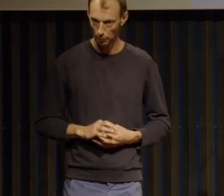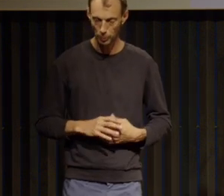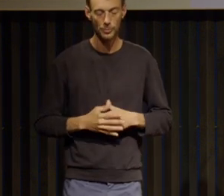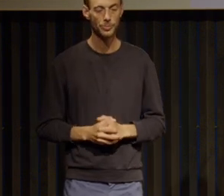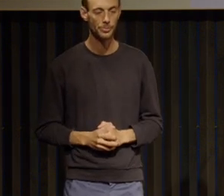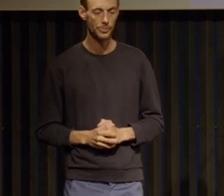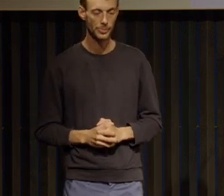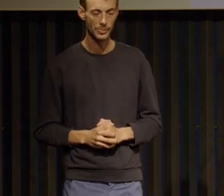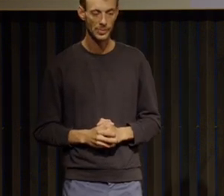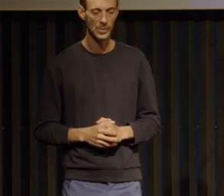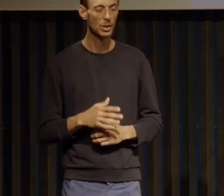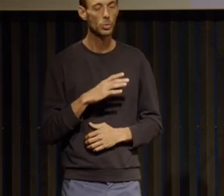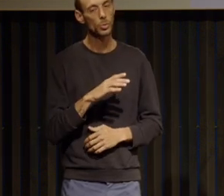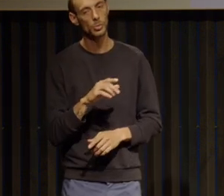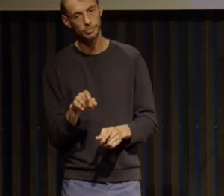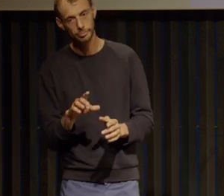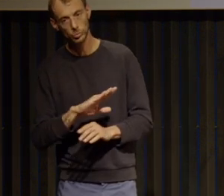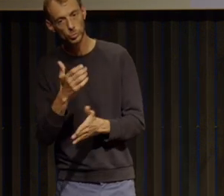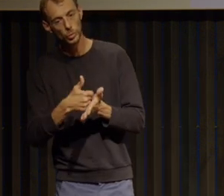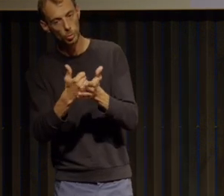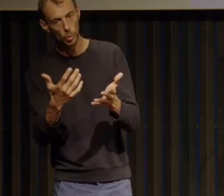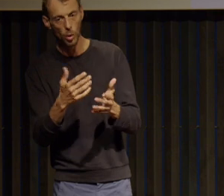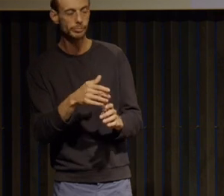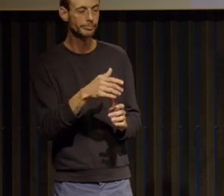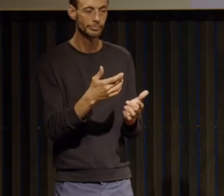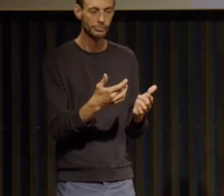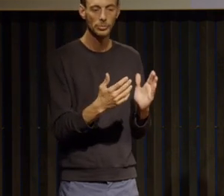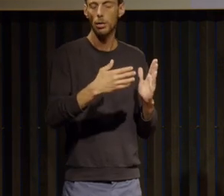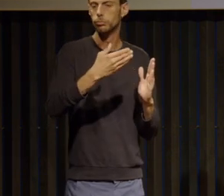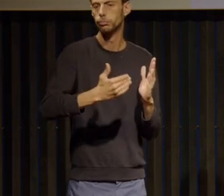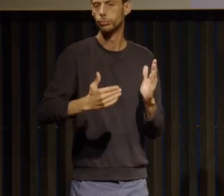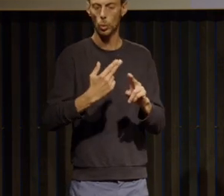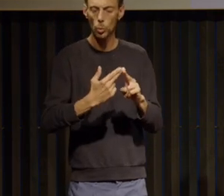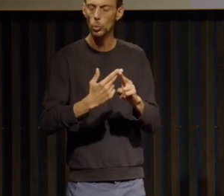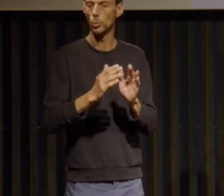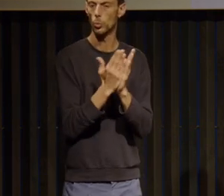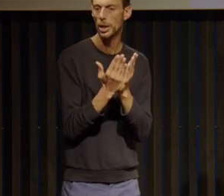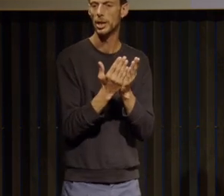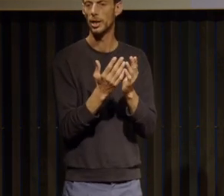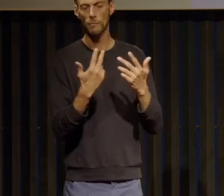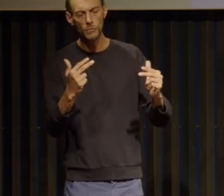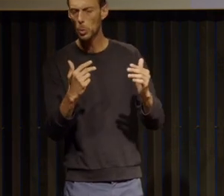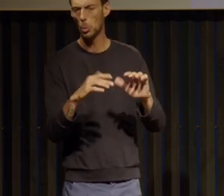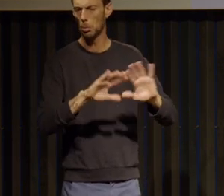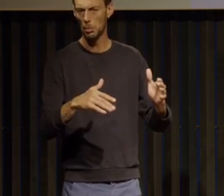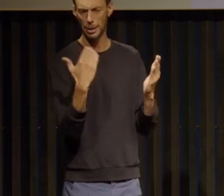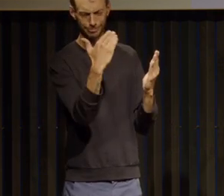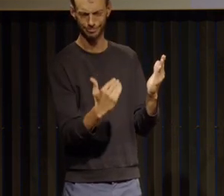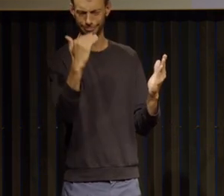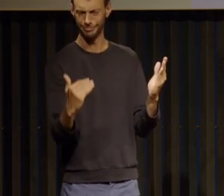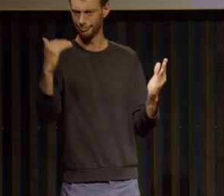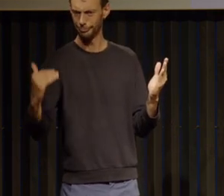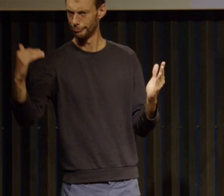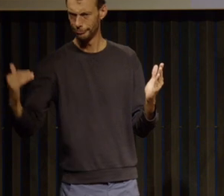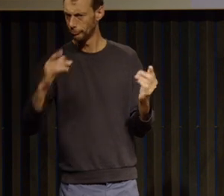bibliothèque de ressources qui comprend beaucoup de livres et de vidéos sur un certain nombre de thématiques qui peuvent